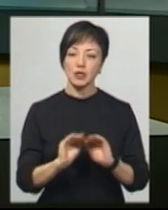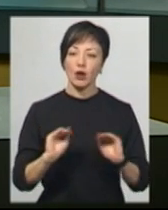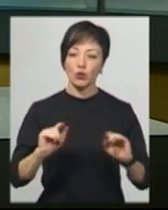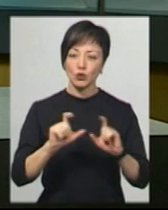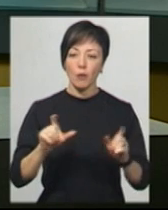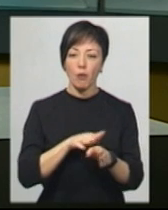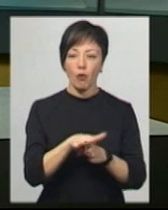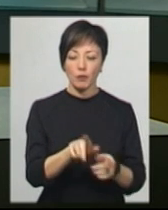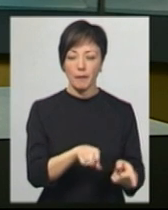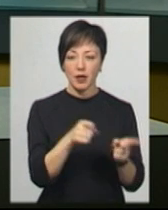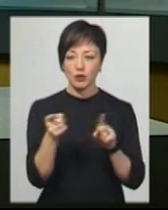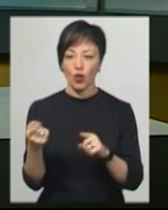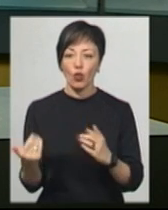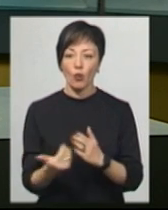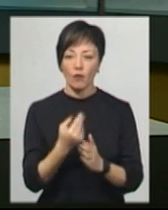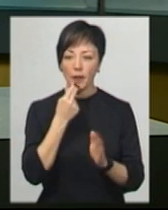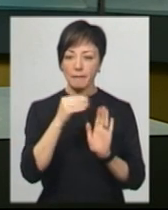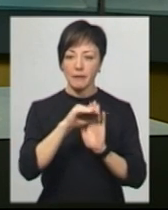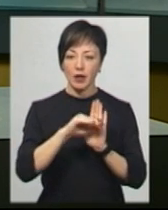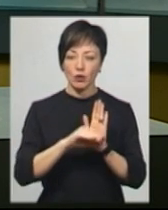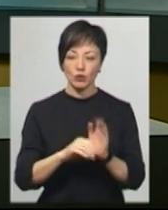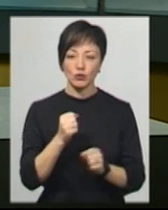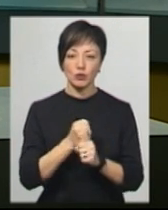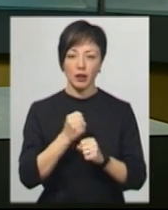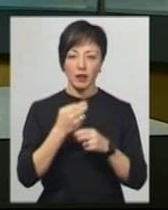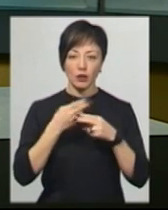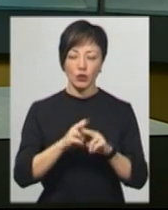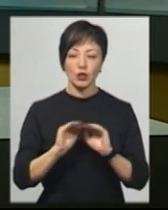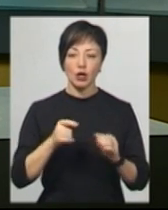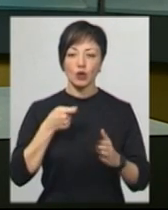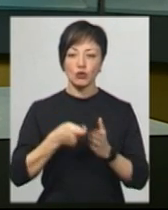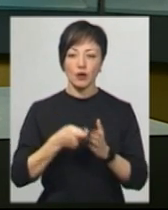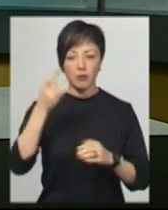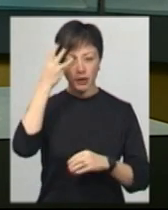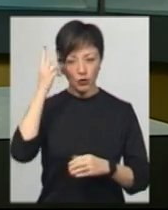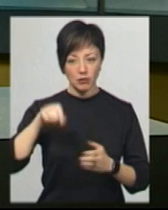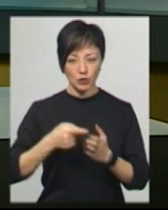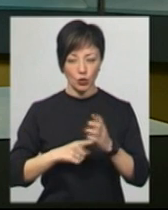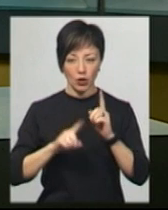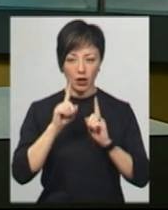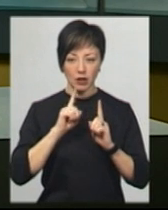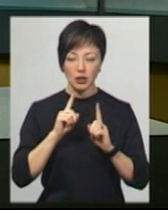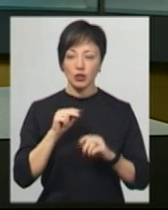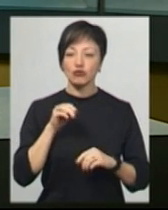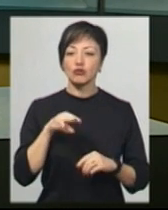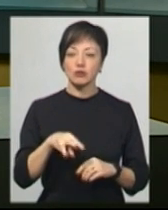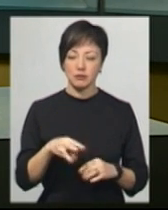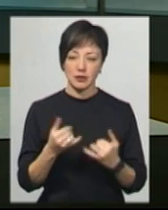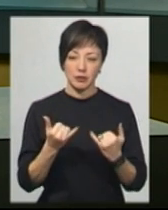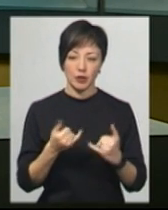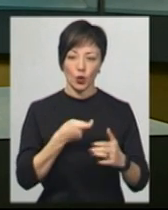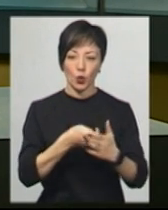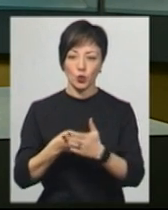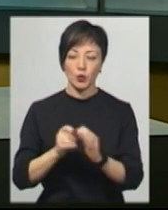повністю перейшли на оновлене меню, яке розробив самостійно технолог дитячого харчування Хмельницької міської ради. Чим саме відтепер